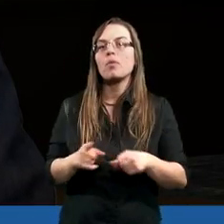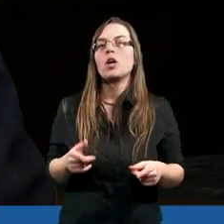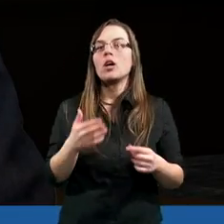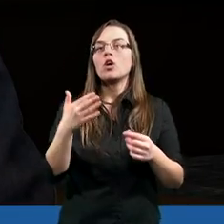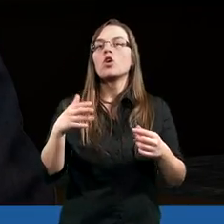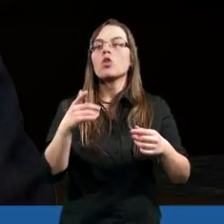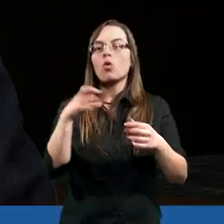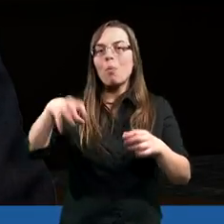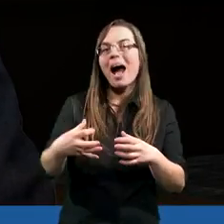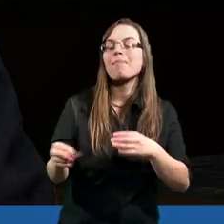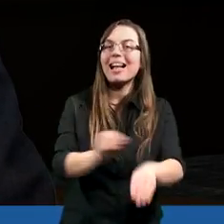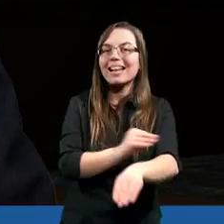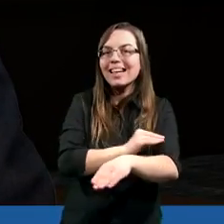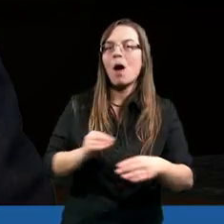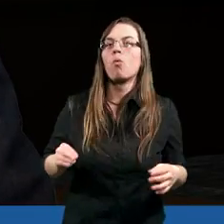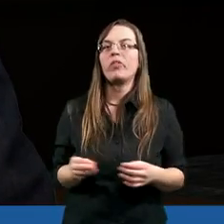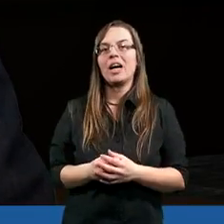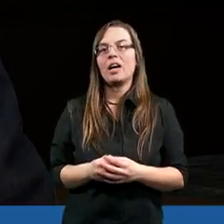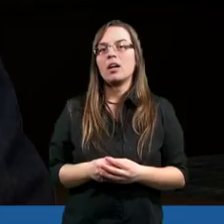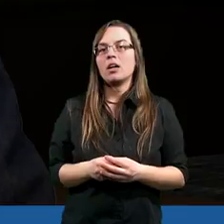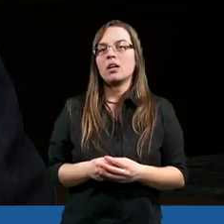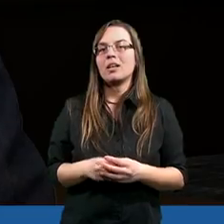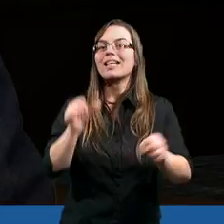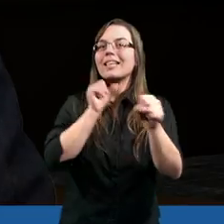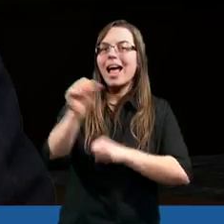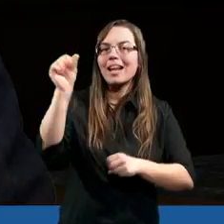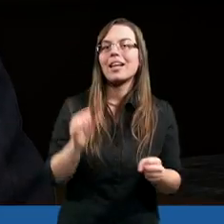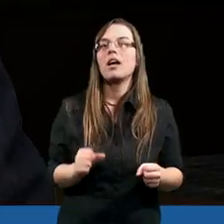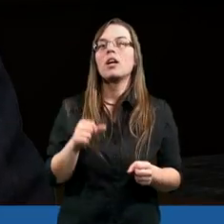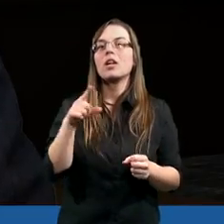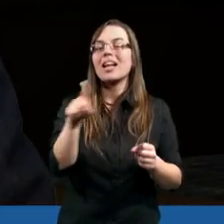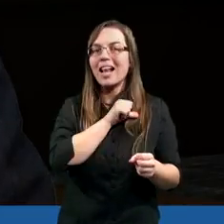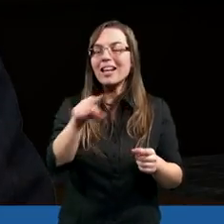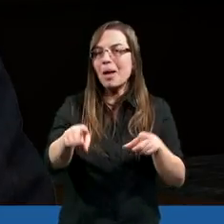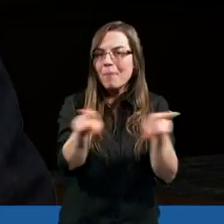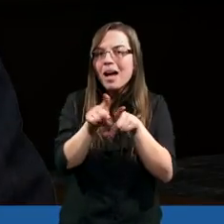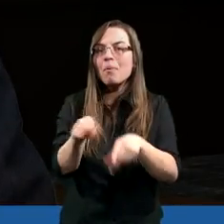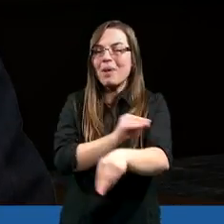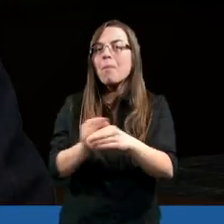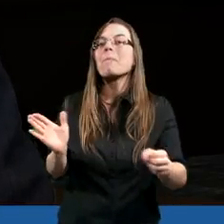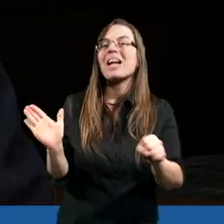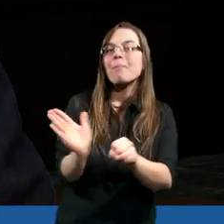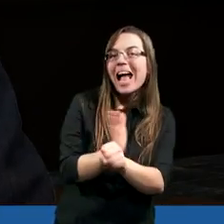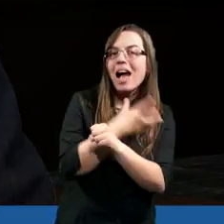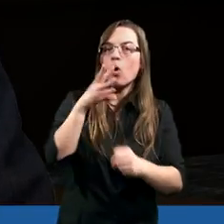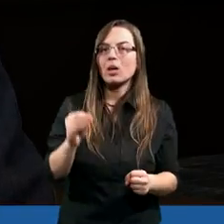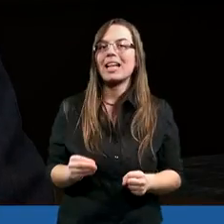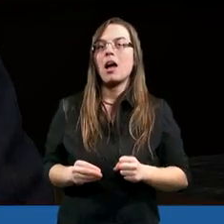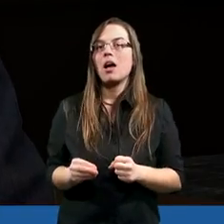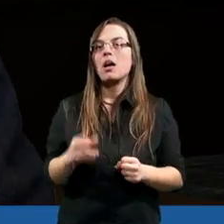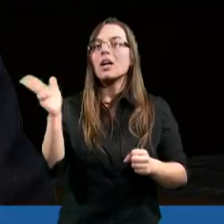grupa materiałów jest, są to materiały przemijające